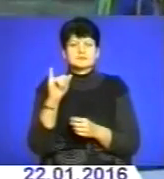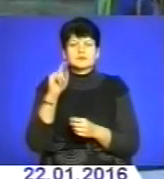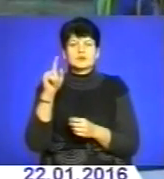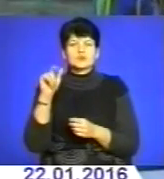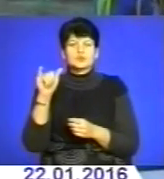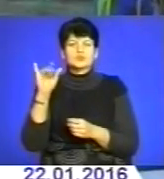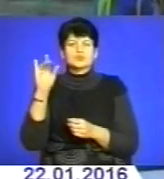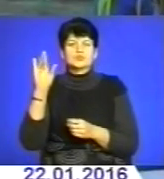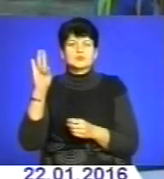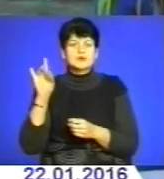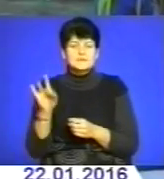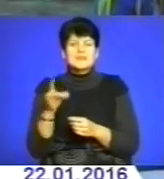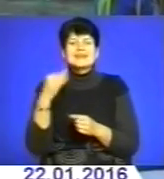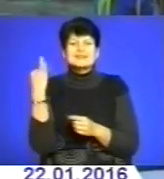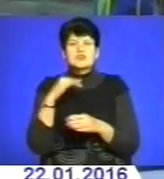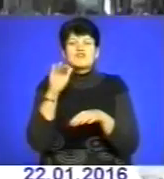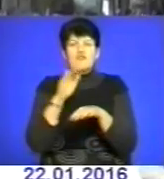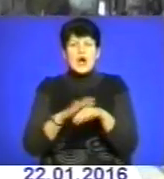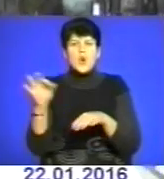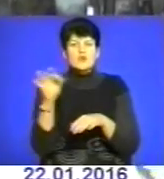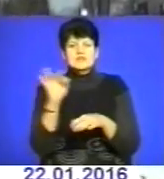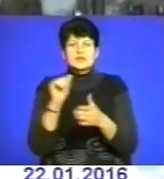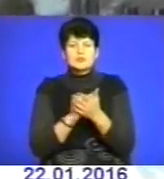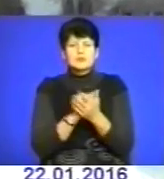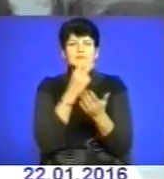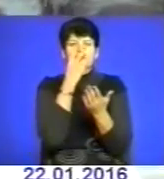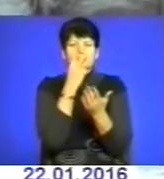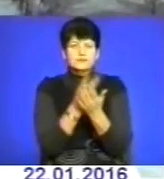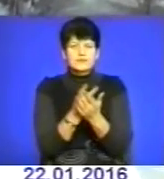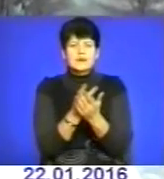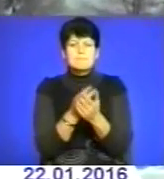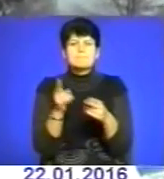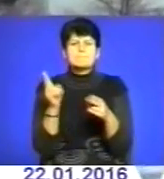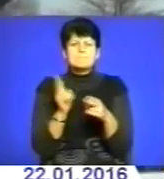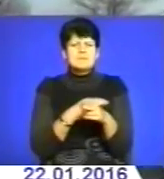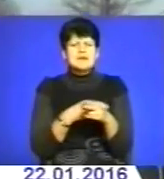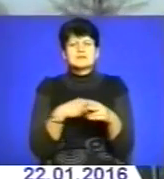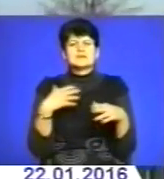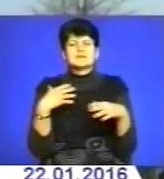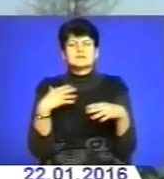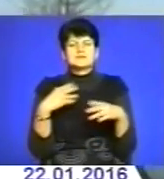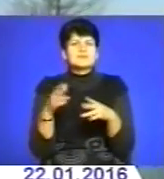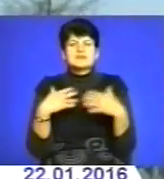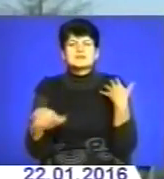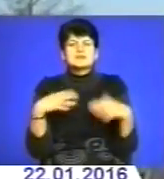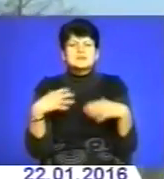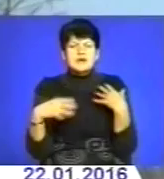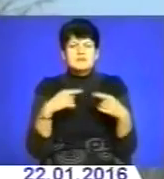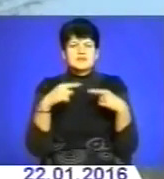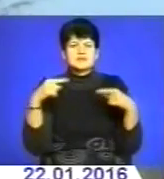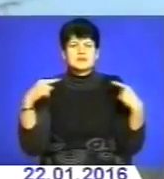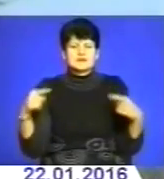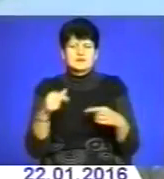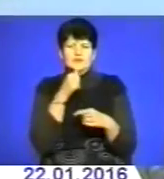як історичний факт, як офіційний документ, демонстрував і демонструє безсилля будь-яких реакційних спроб роз'єднати Україну.